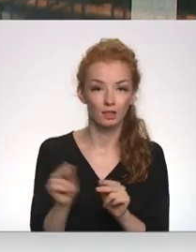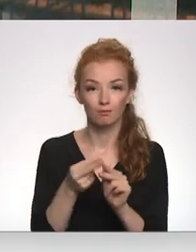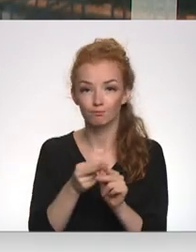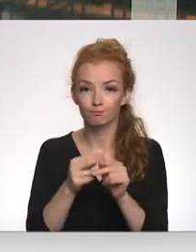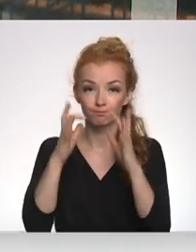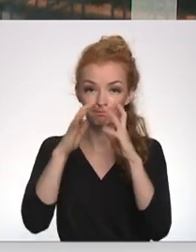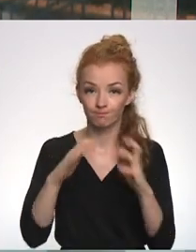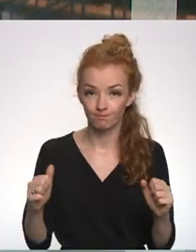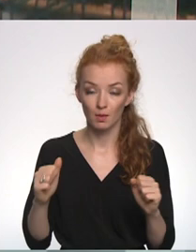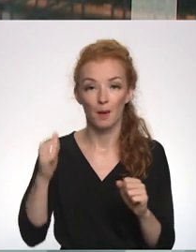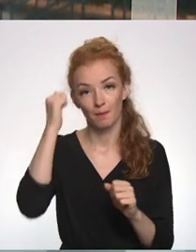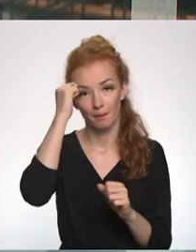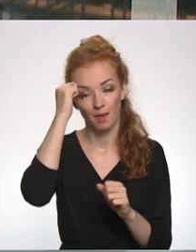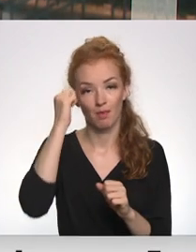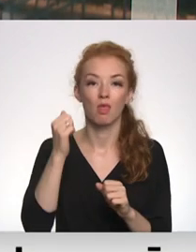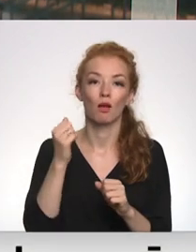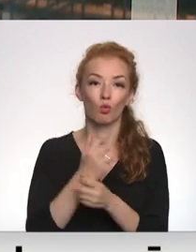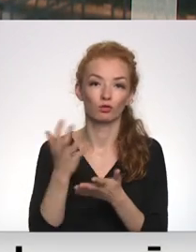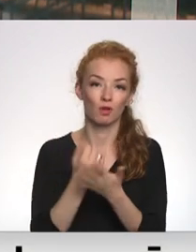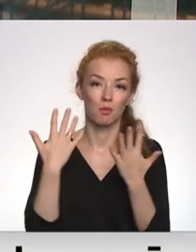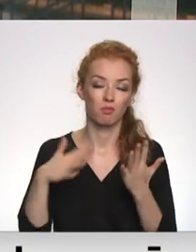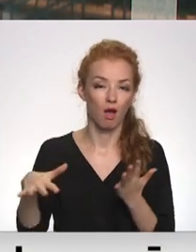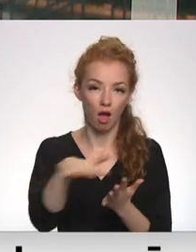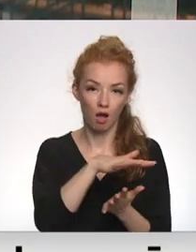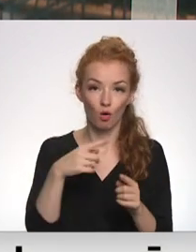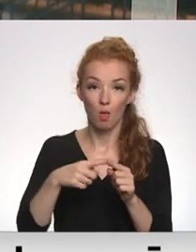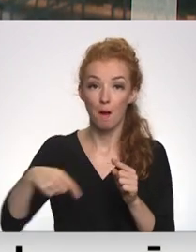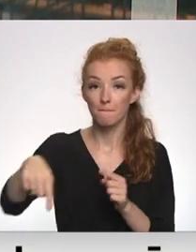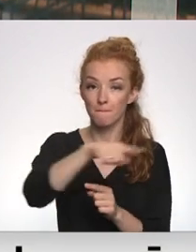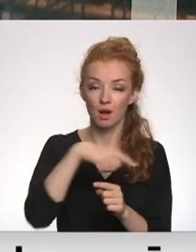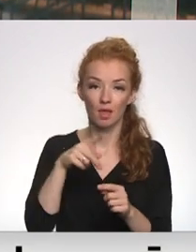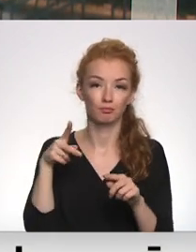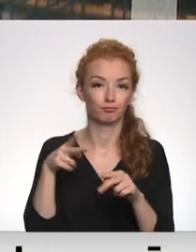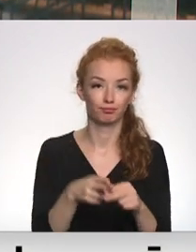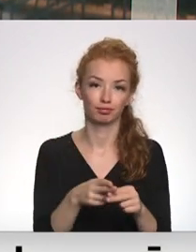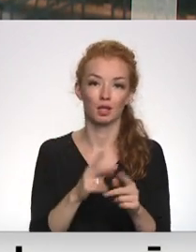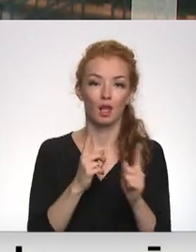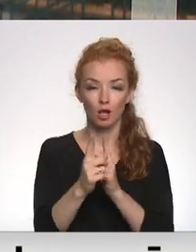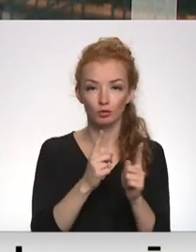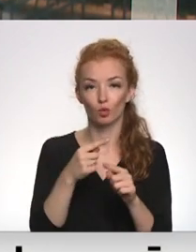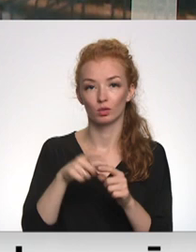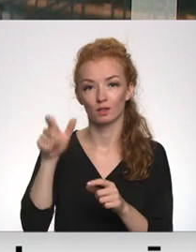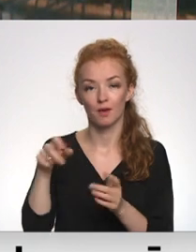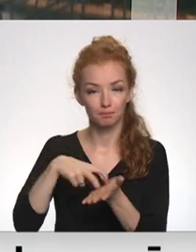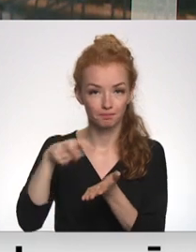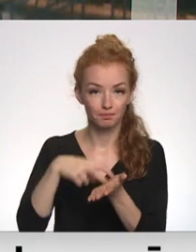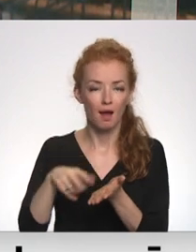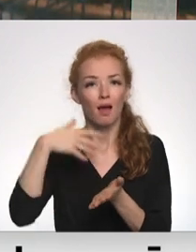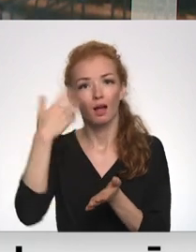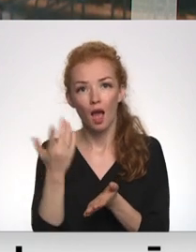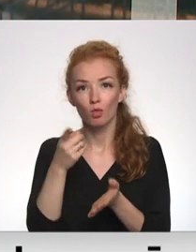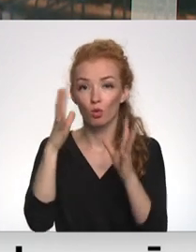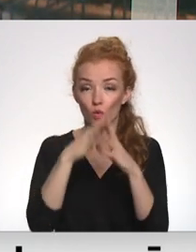demontāžai. Ap to ir ierobežota gājēju un transporta kustība. Kādā veidā un tieši kad piemineklis tiks nojaukts,